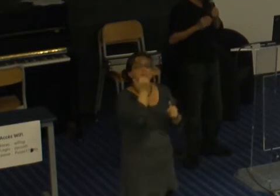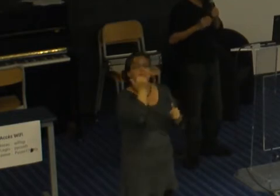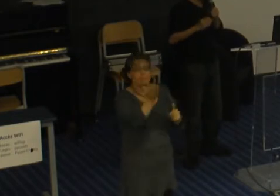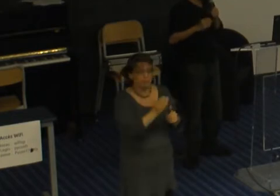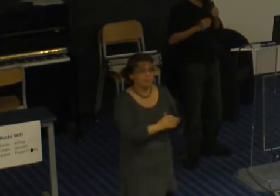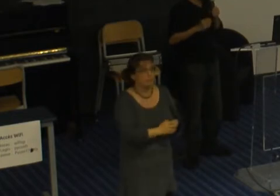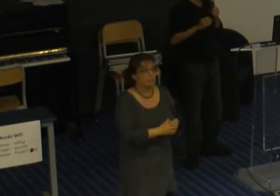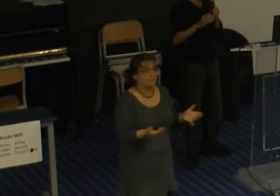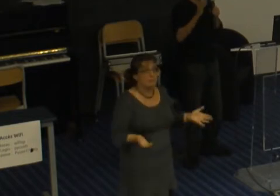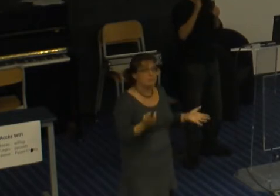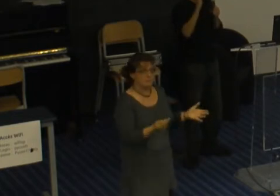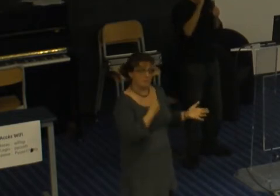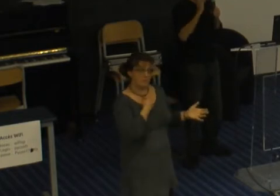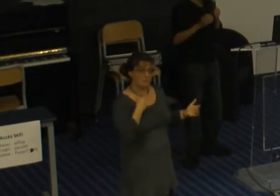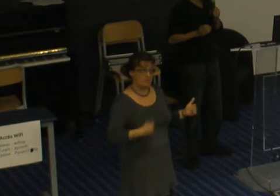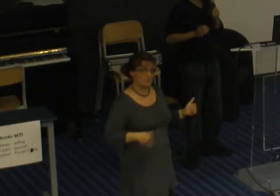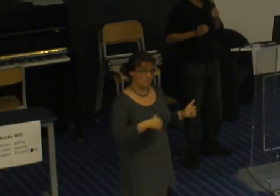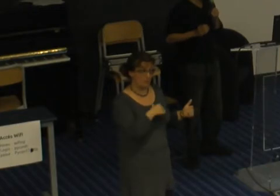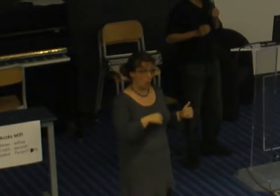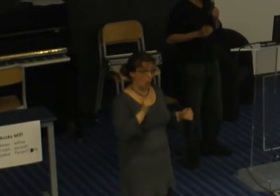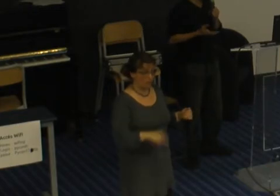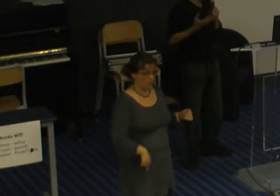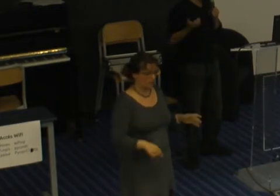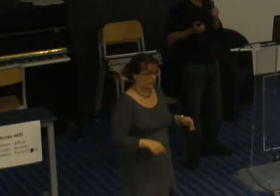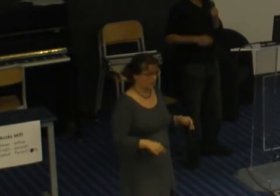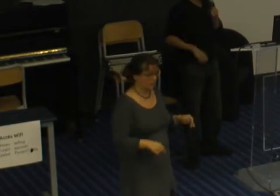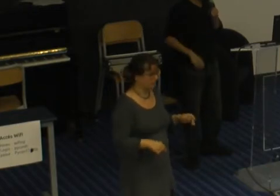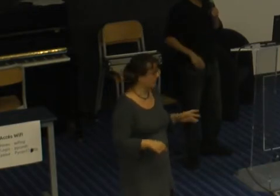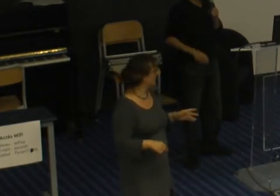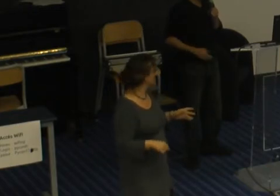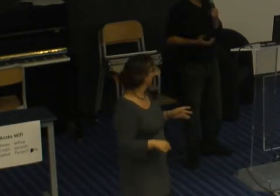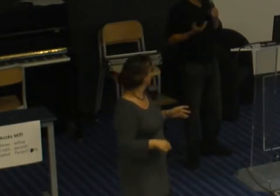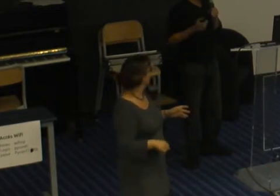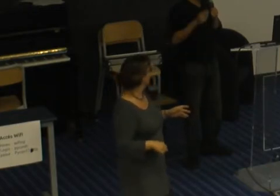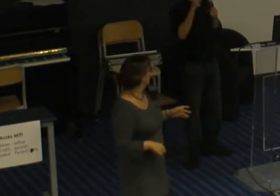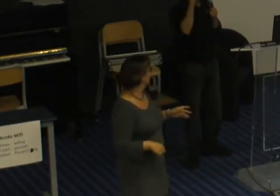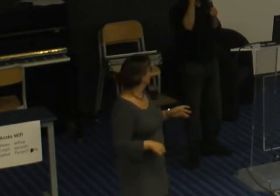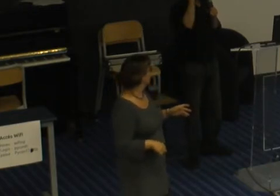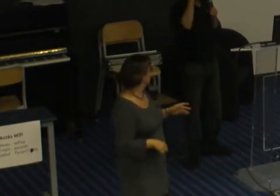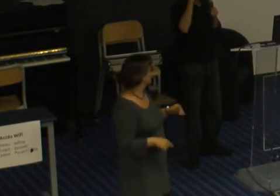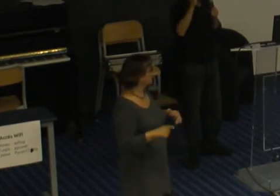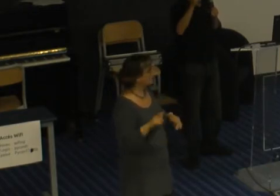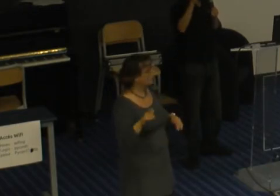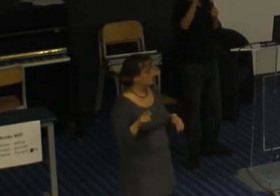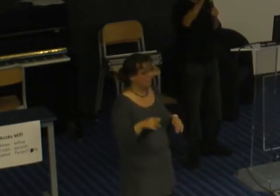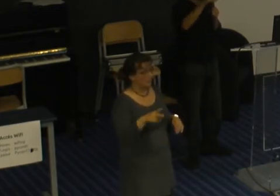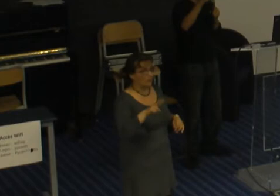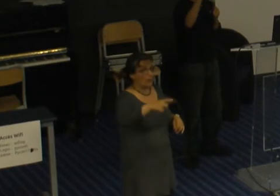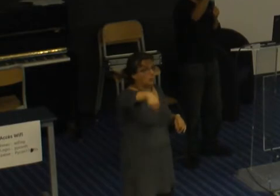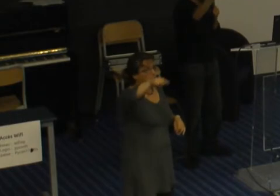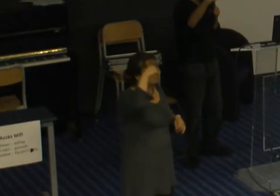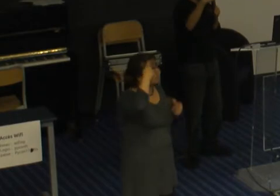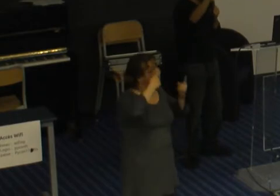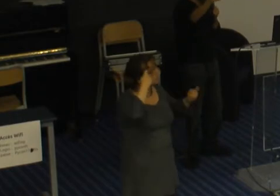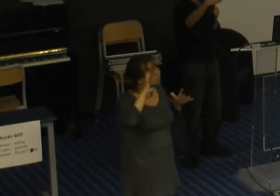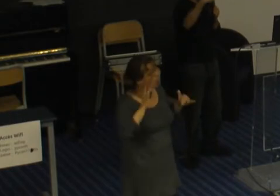du coup j'étais obligé de bloquer la porte alors que bon normalement il n personne qui s'est posé la question peut-être